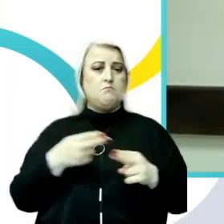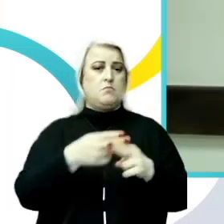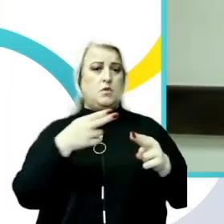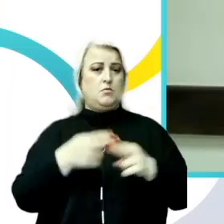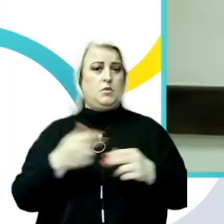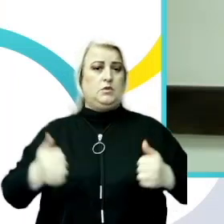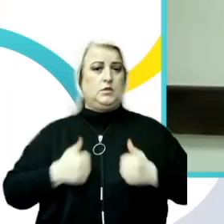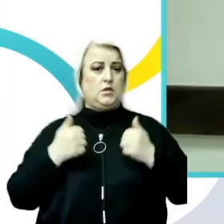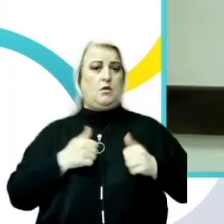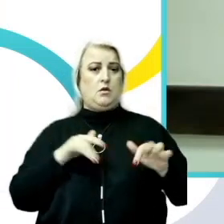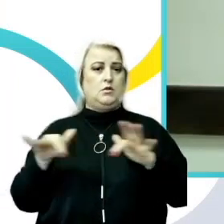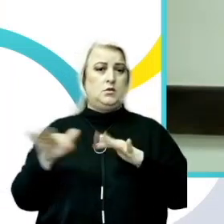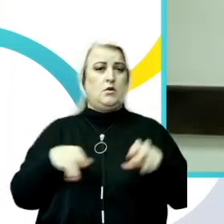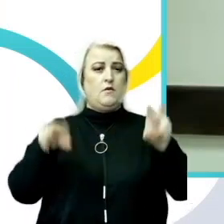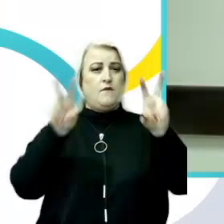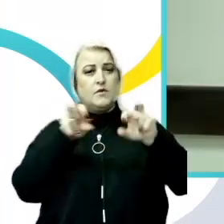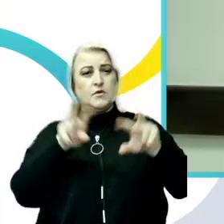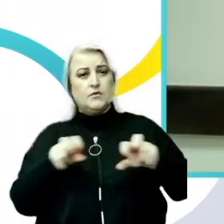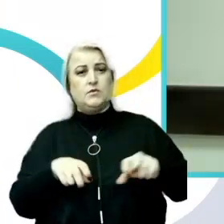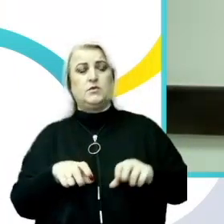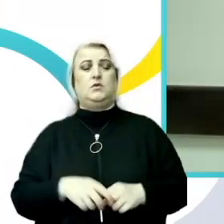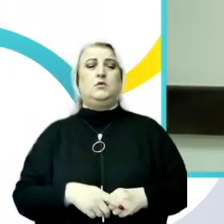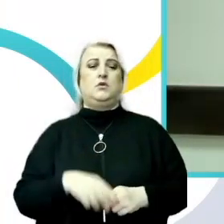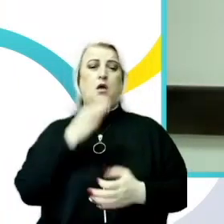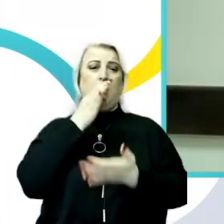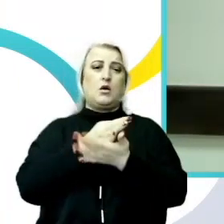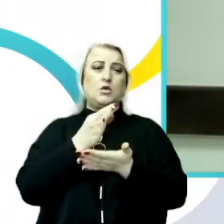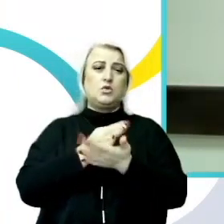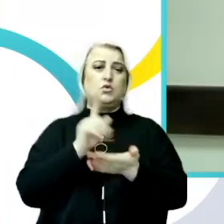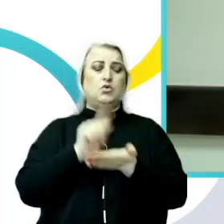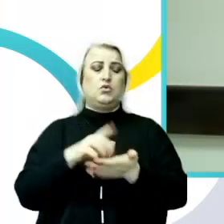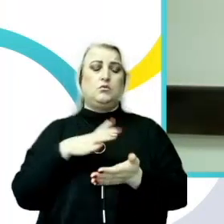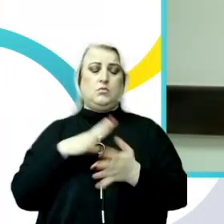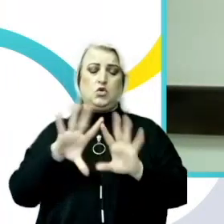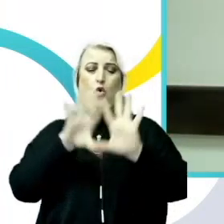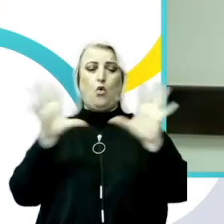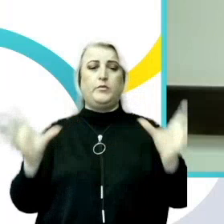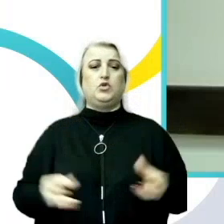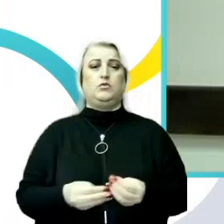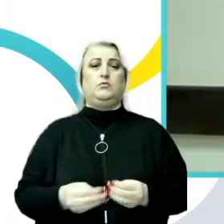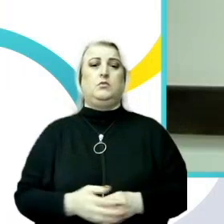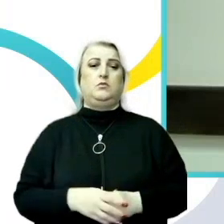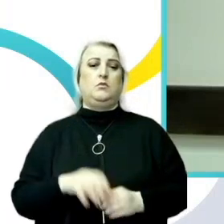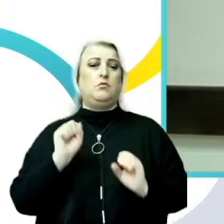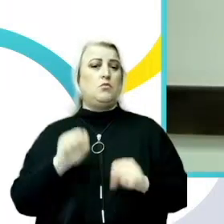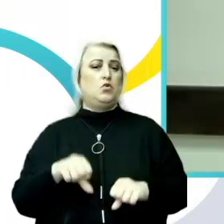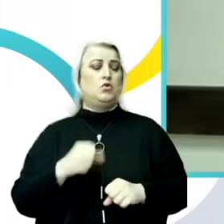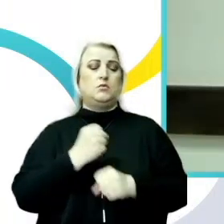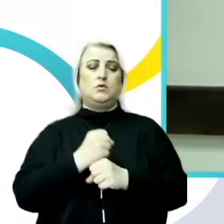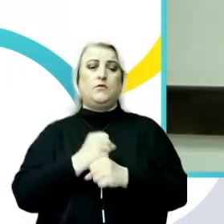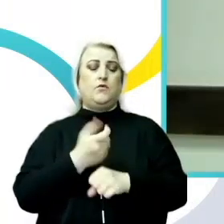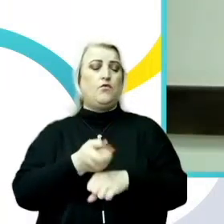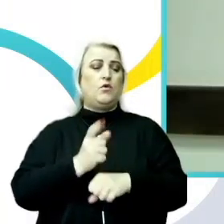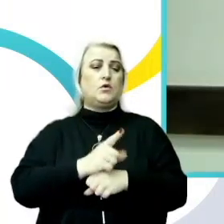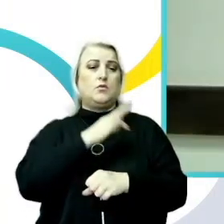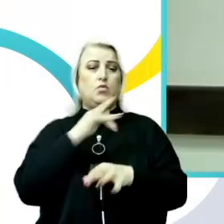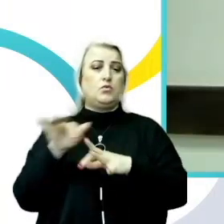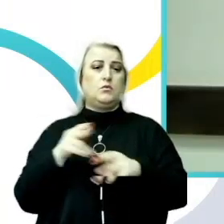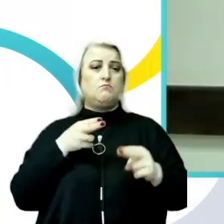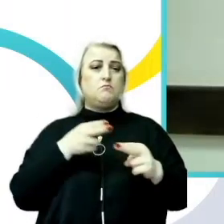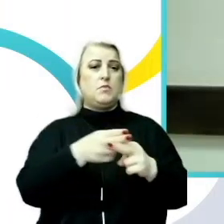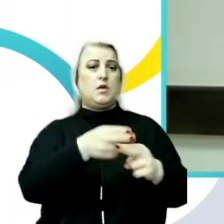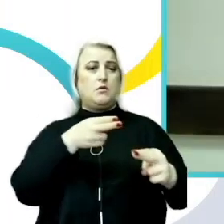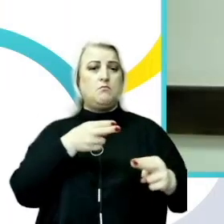de investigare, iar raportarea să fie un element comun. Putem să facem foarte multe acțiuni de prevenire,